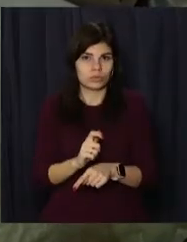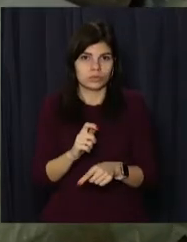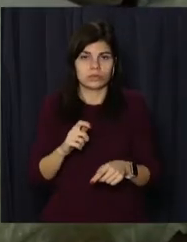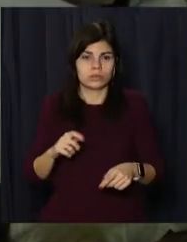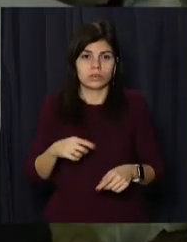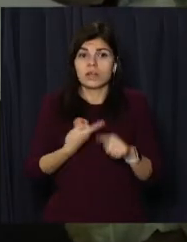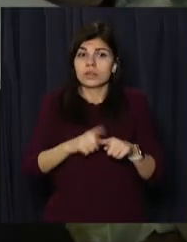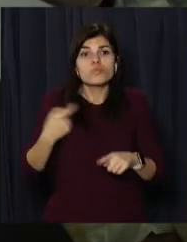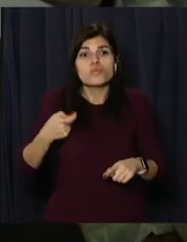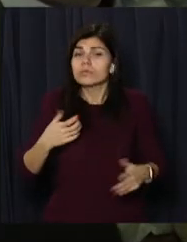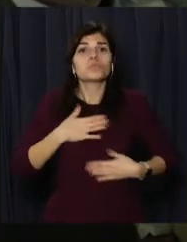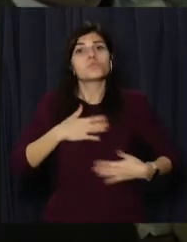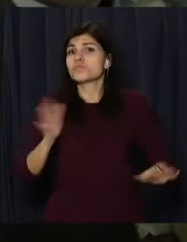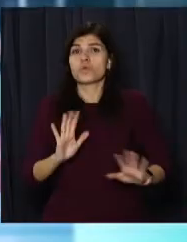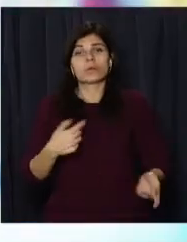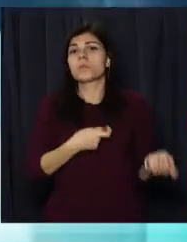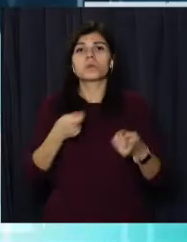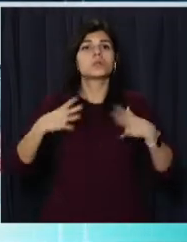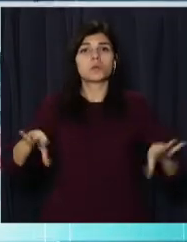сміття не моє, я його не приносив.